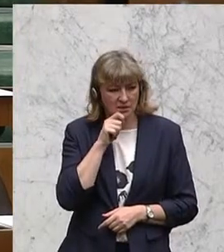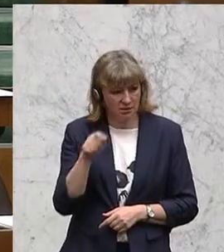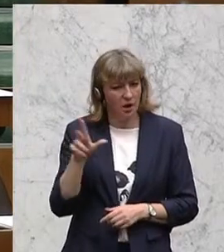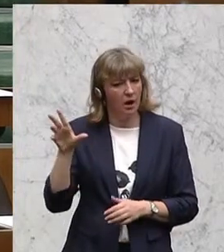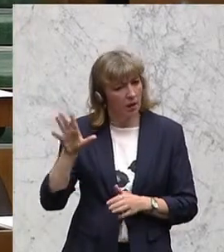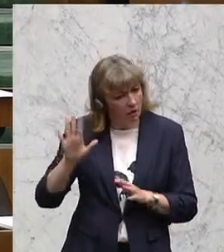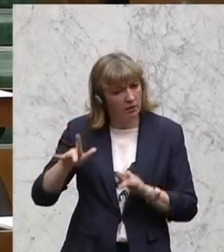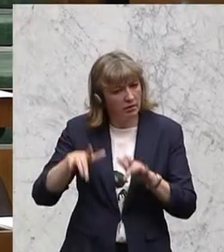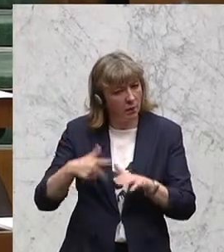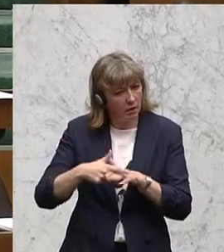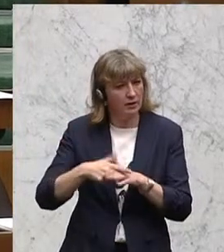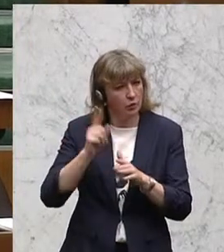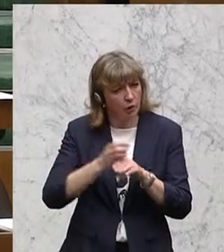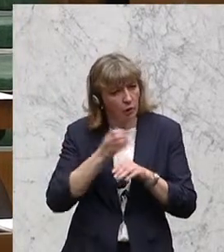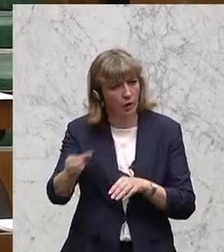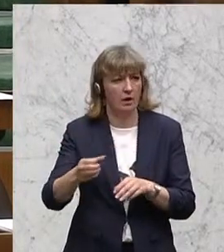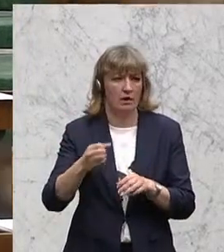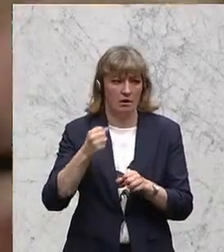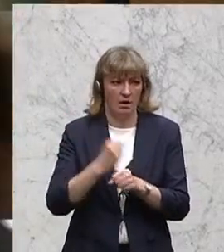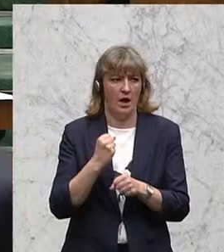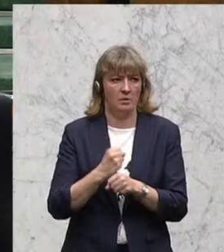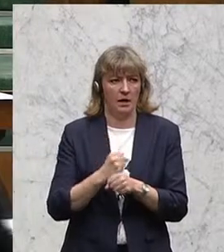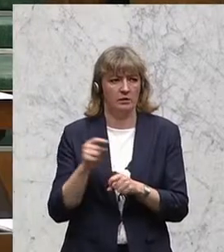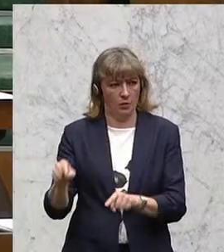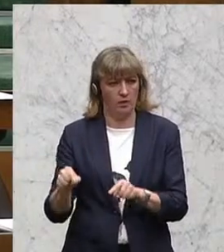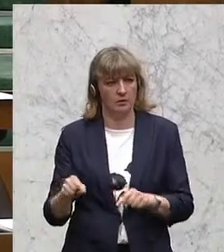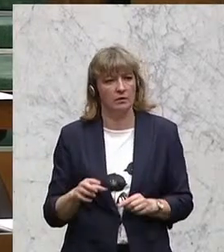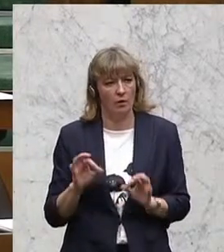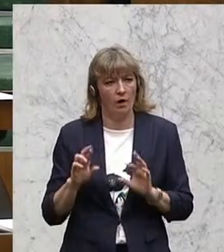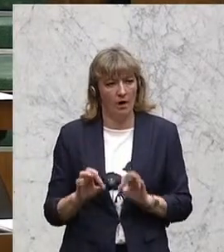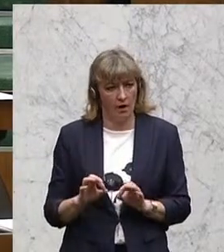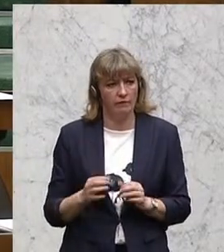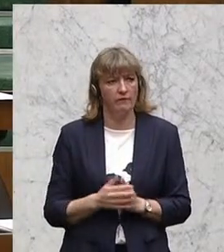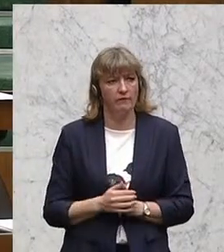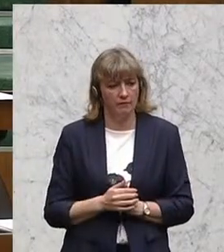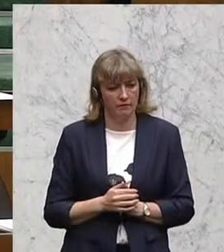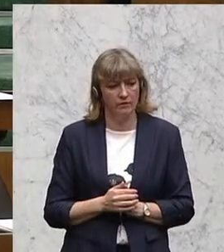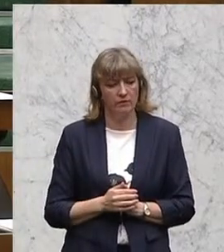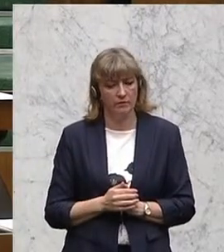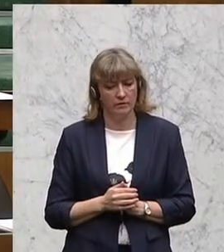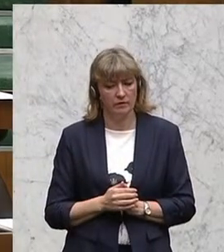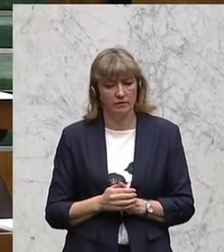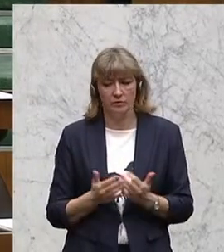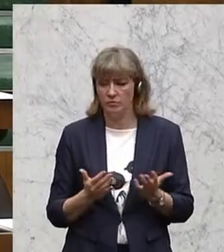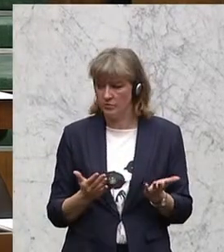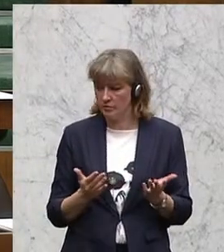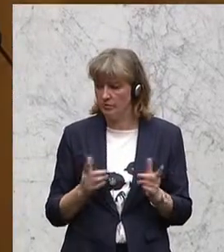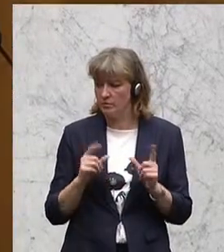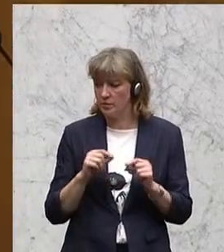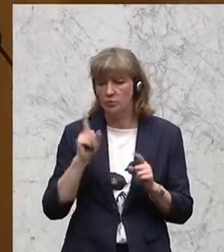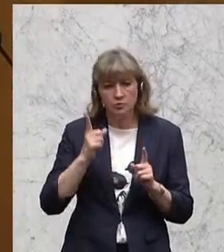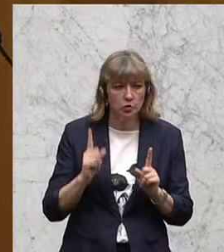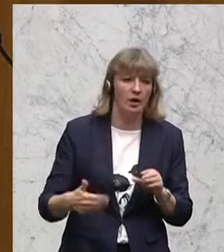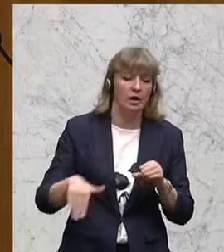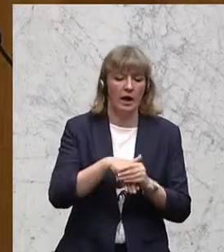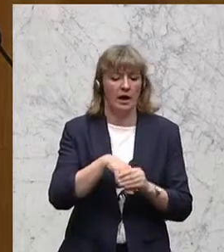sollten. Der ORF erfüllt momentan nicht die Einstellungspflicht